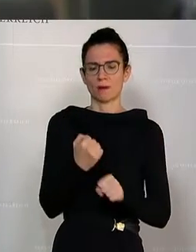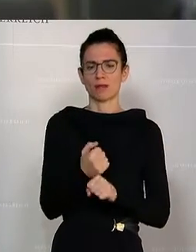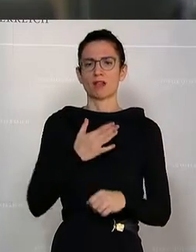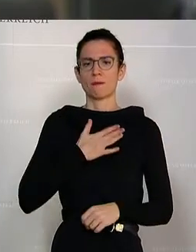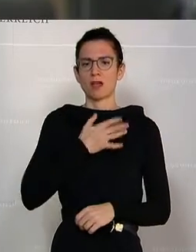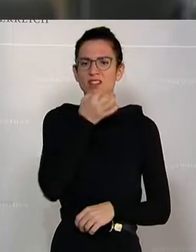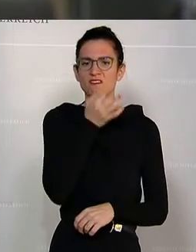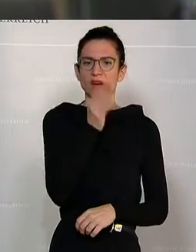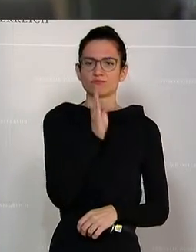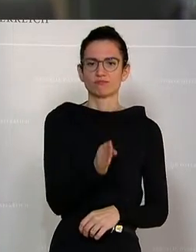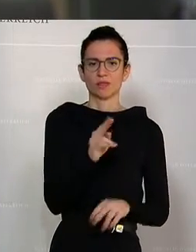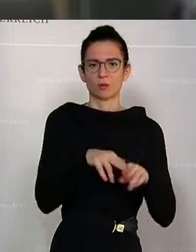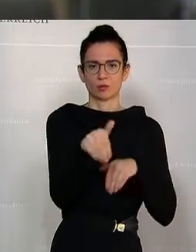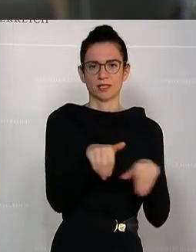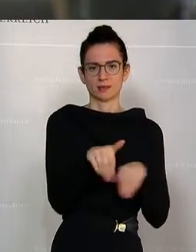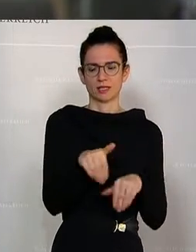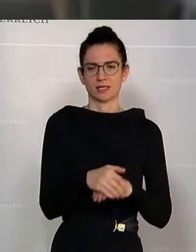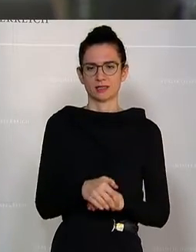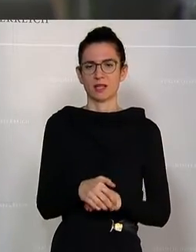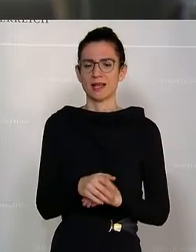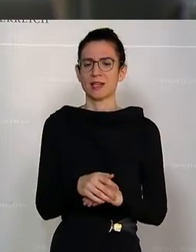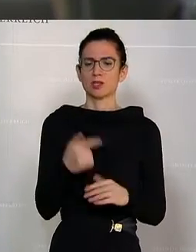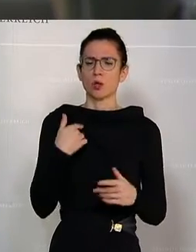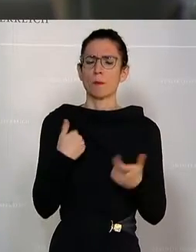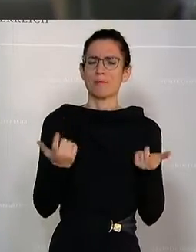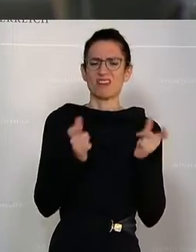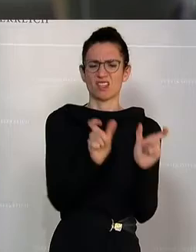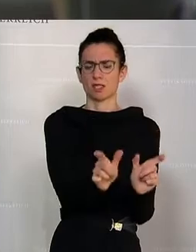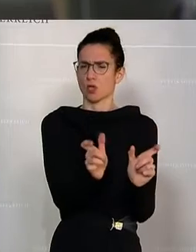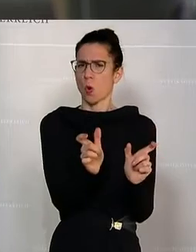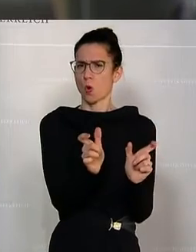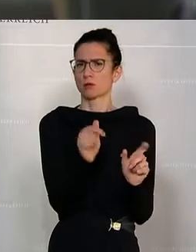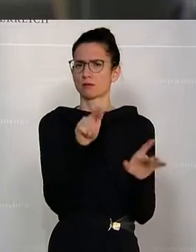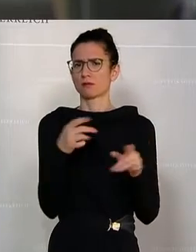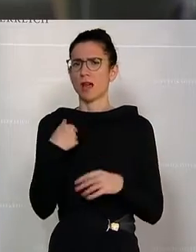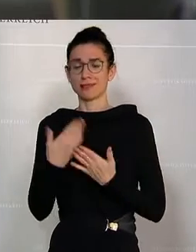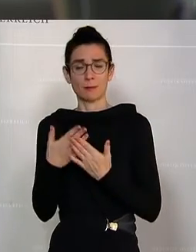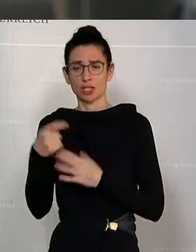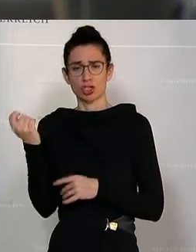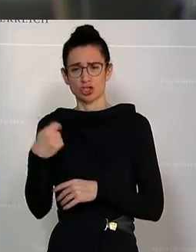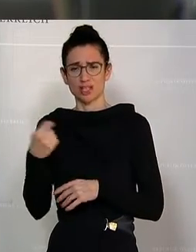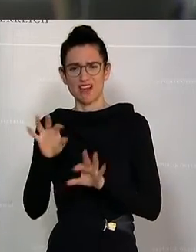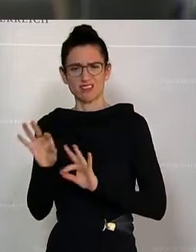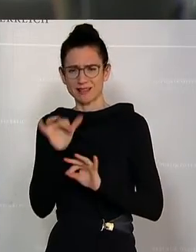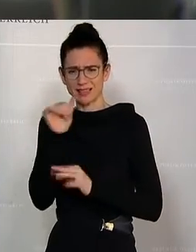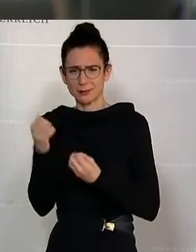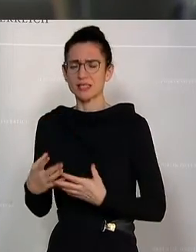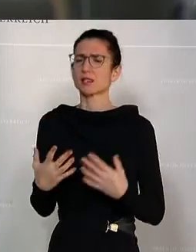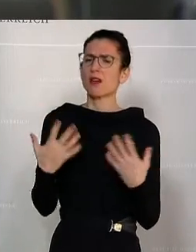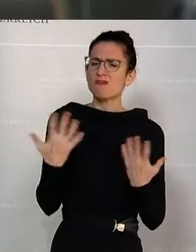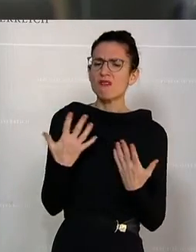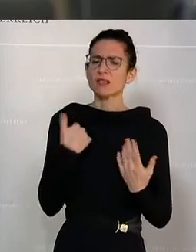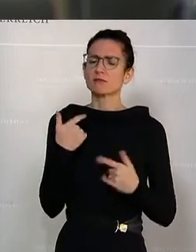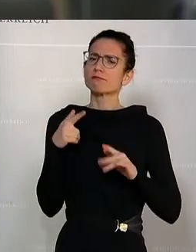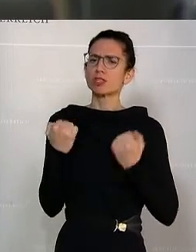Bundesminister, welchen Bereich in der Prävention, also in der Vorbeugung von Straftaten, wollen Sie besonders im